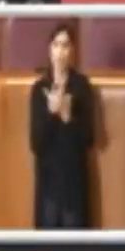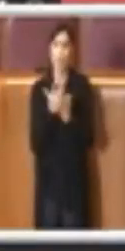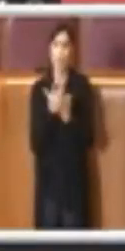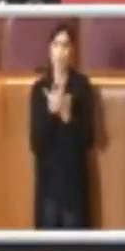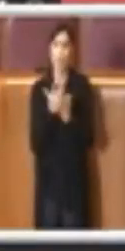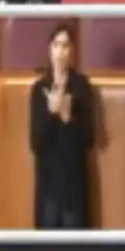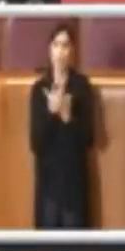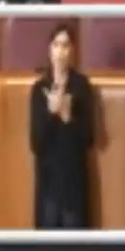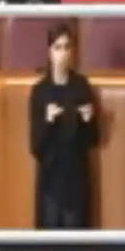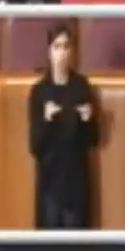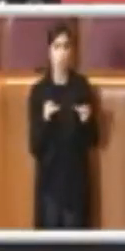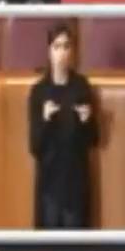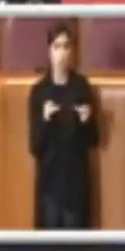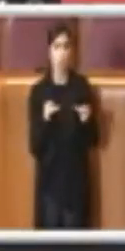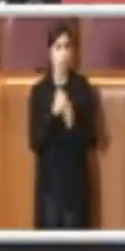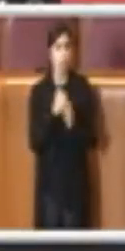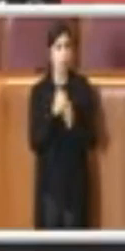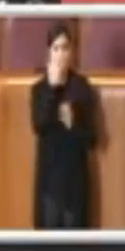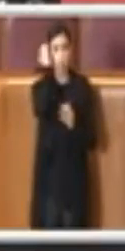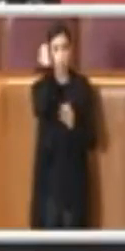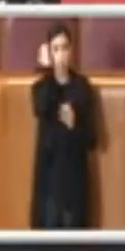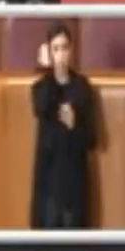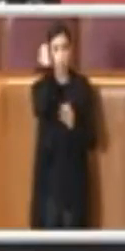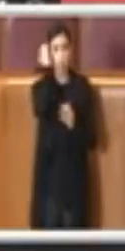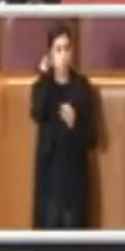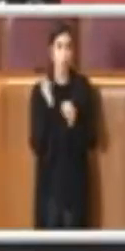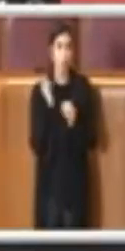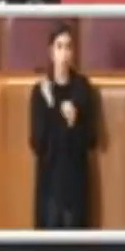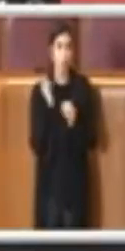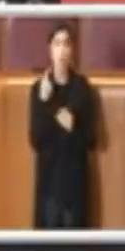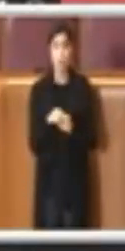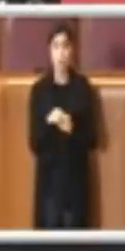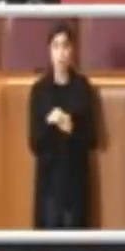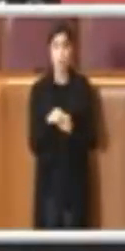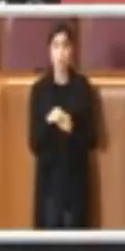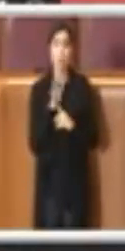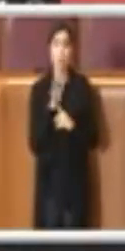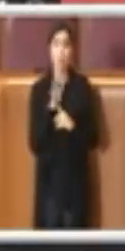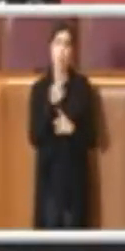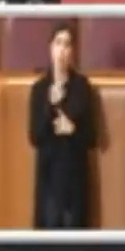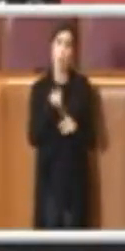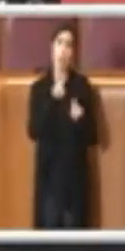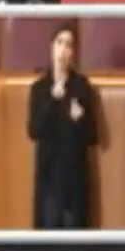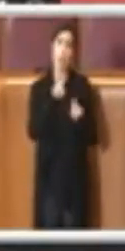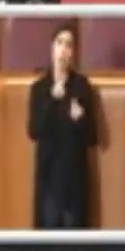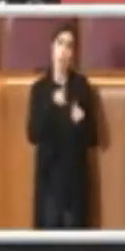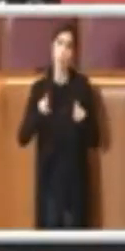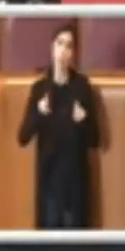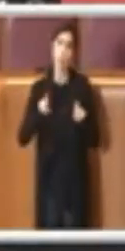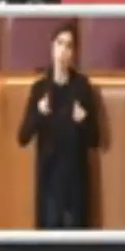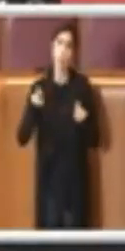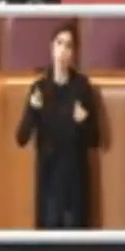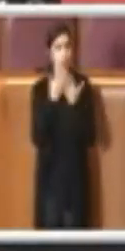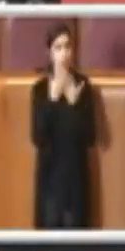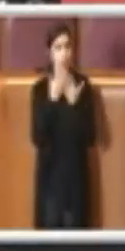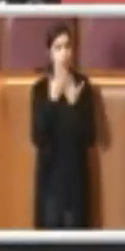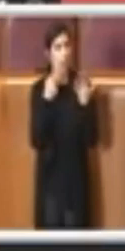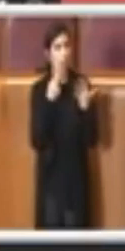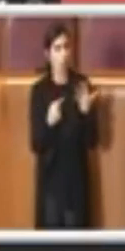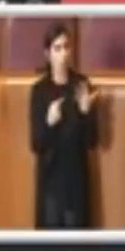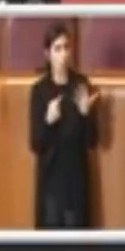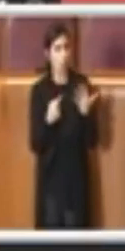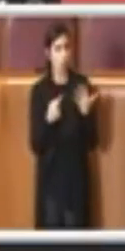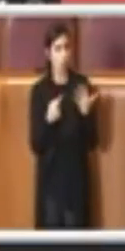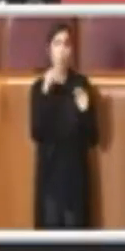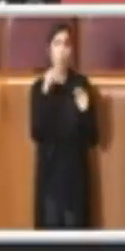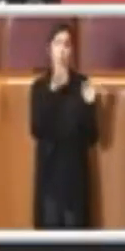del Covid. Questo è stato evidenziato da anche statistiche interne dell'ambito del teatro